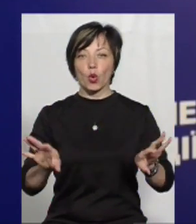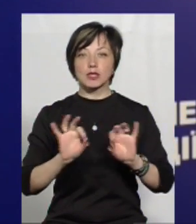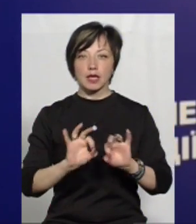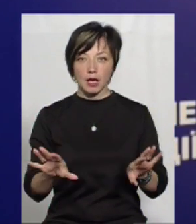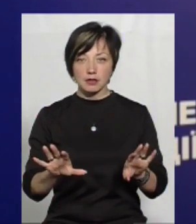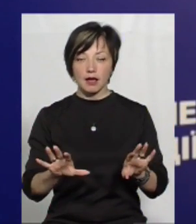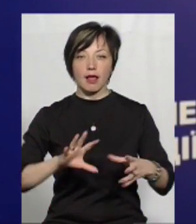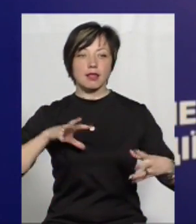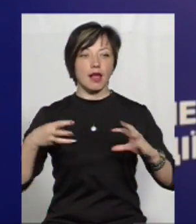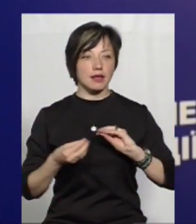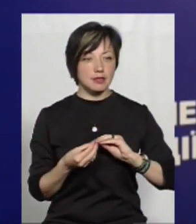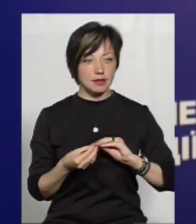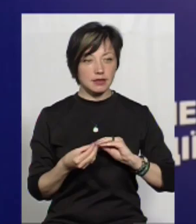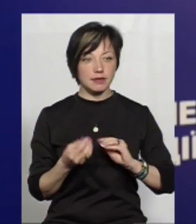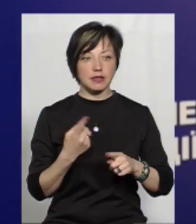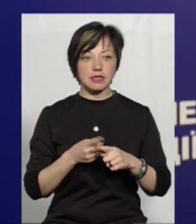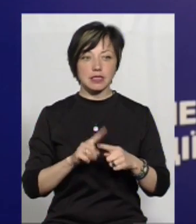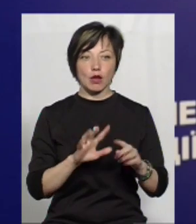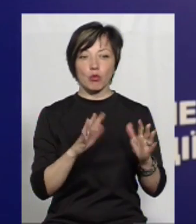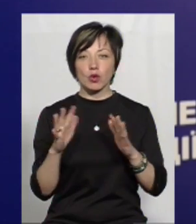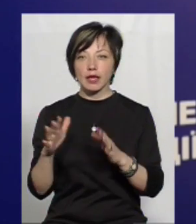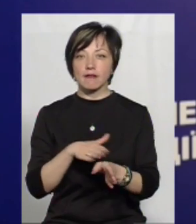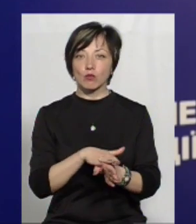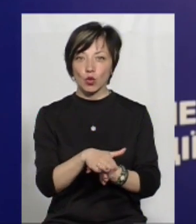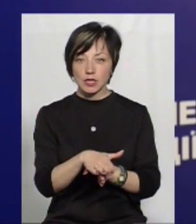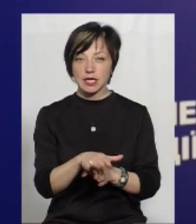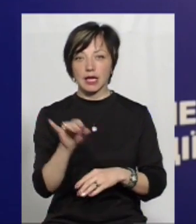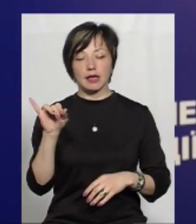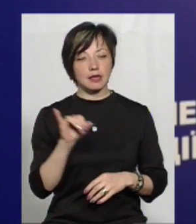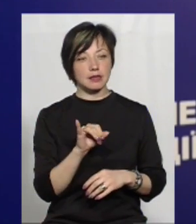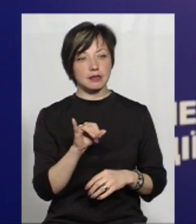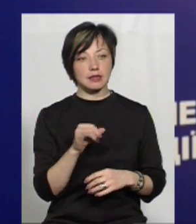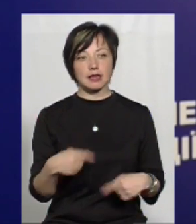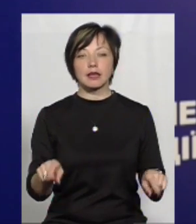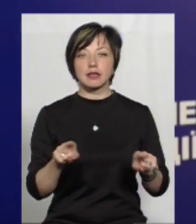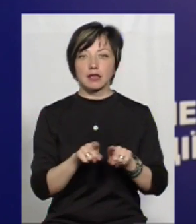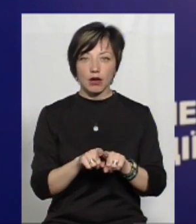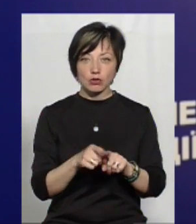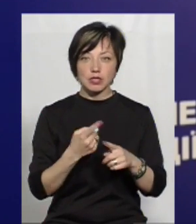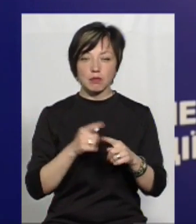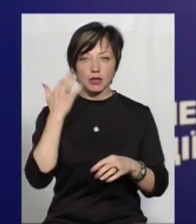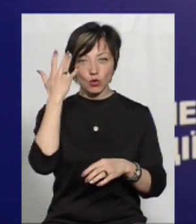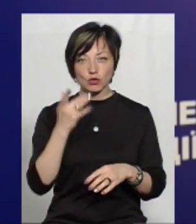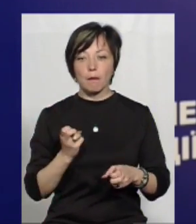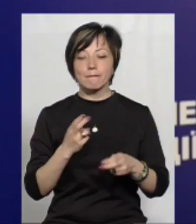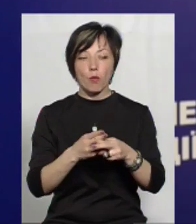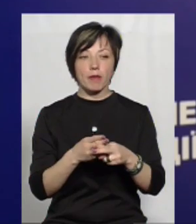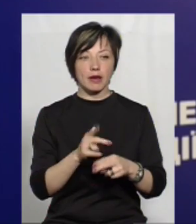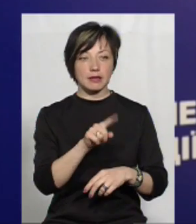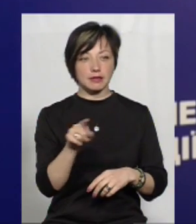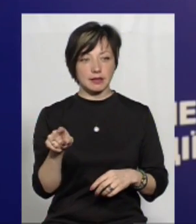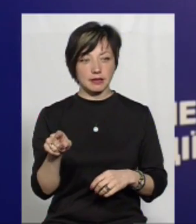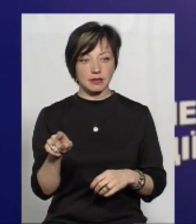наслідків цих подій, які відбулися, і також з цією метою, щоб попередити їх